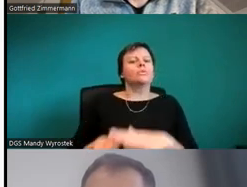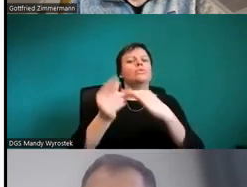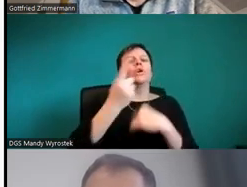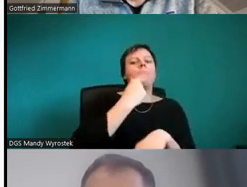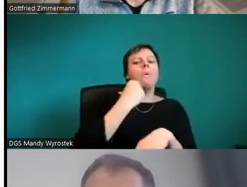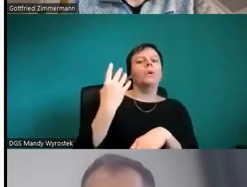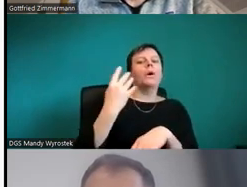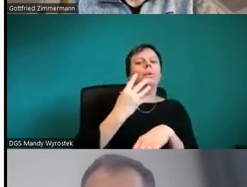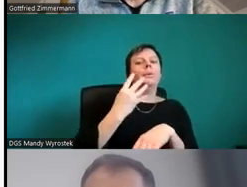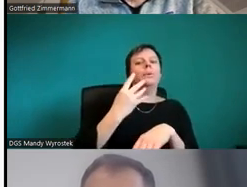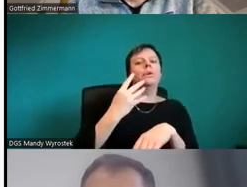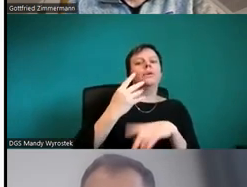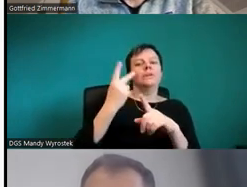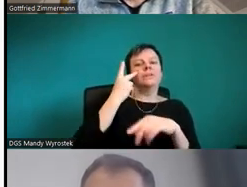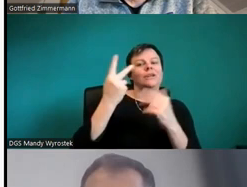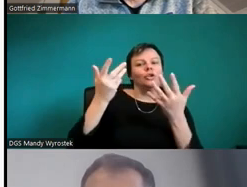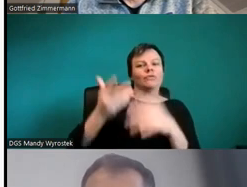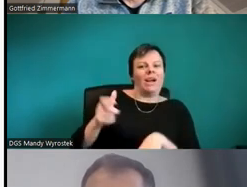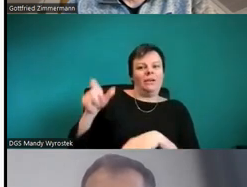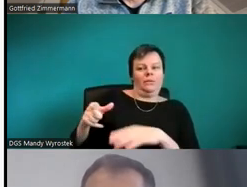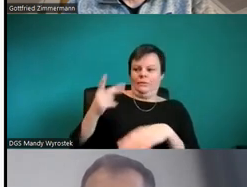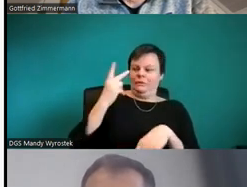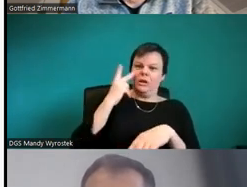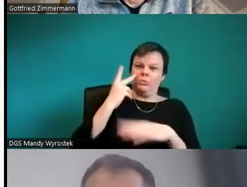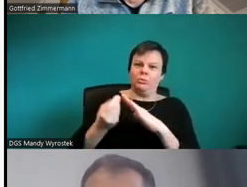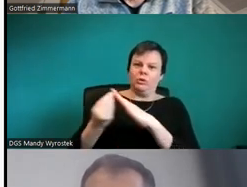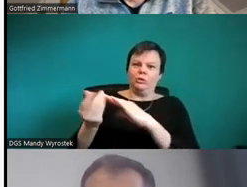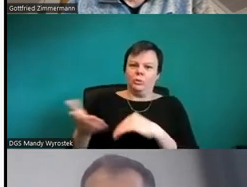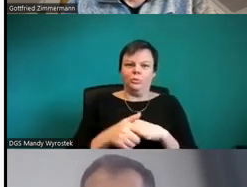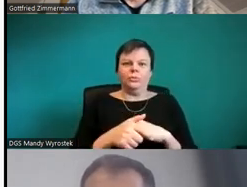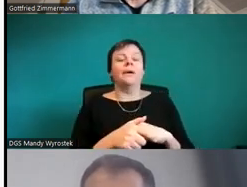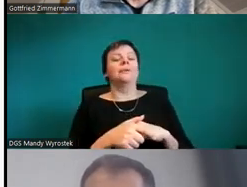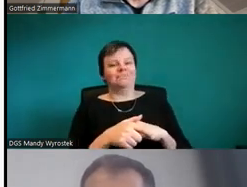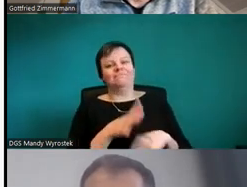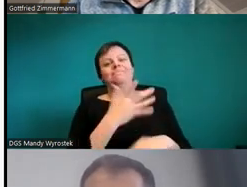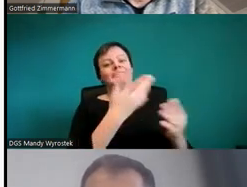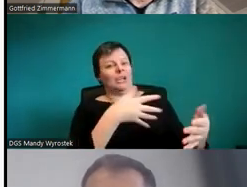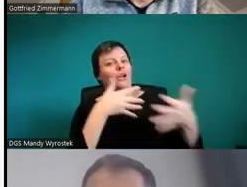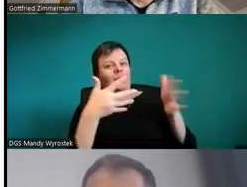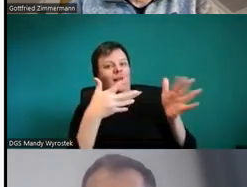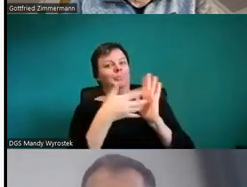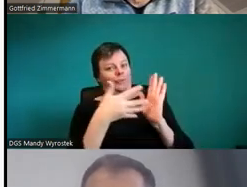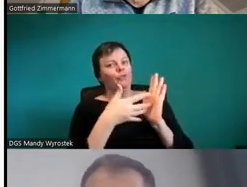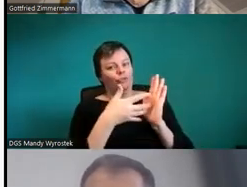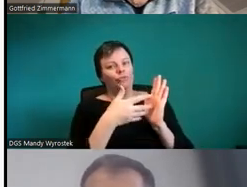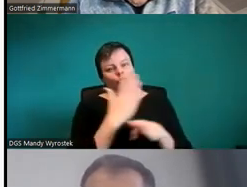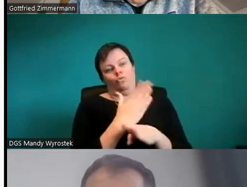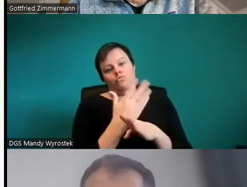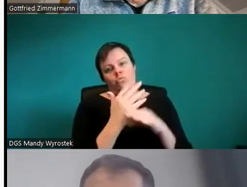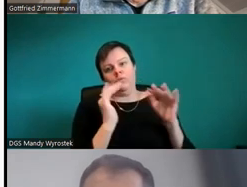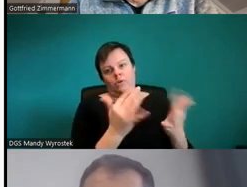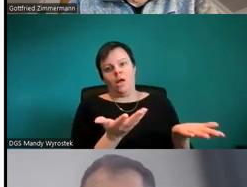Also mit der Kontrastprüfung hat man da eigentlich schon die Zeichen auf richtig gestellt,